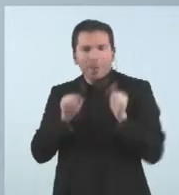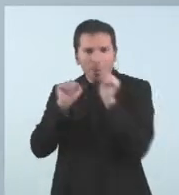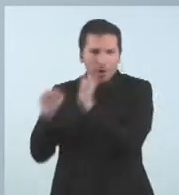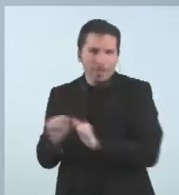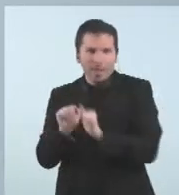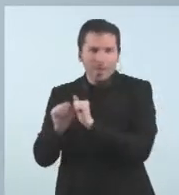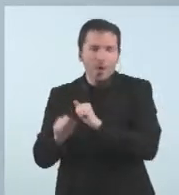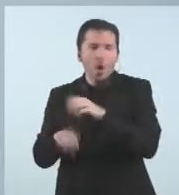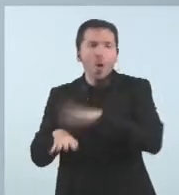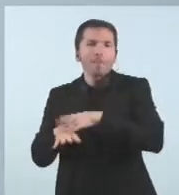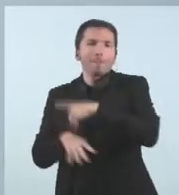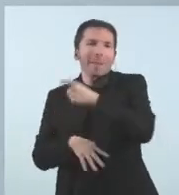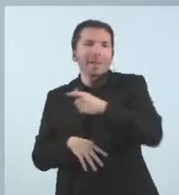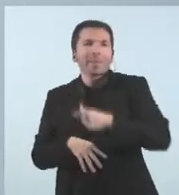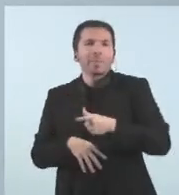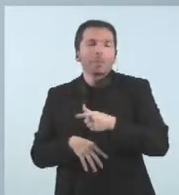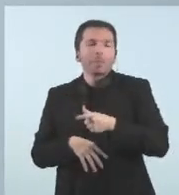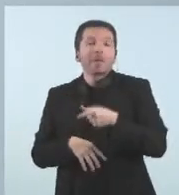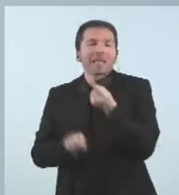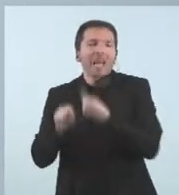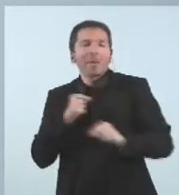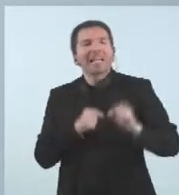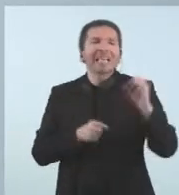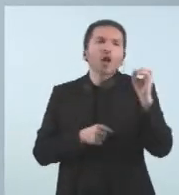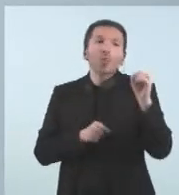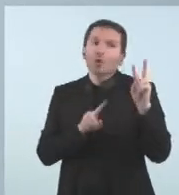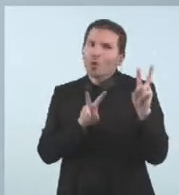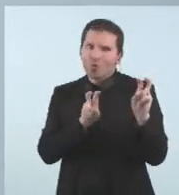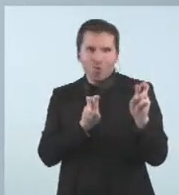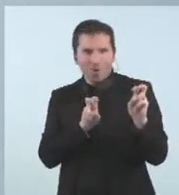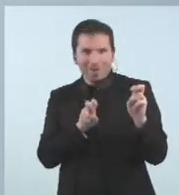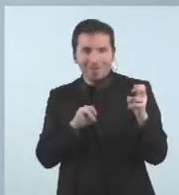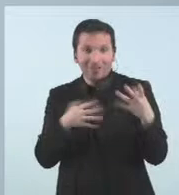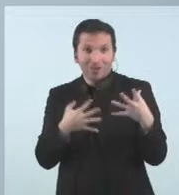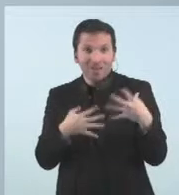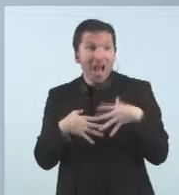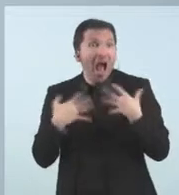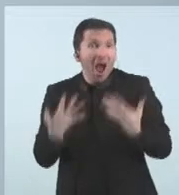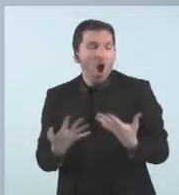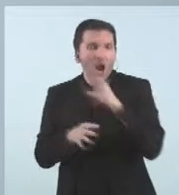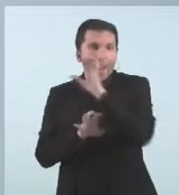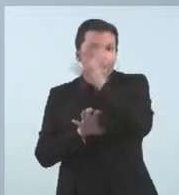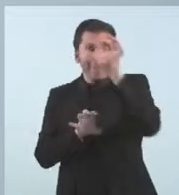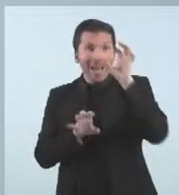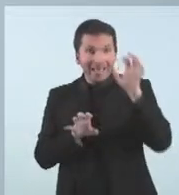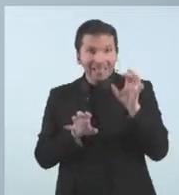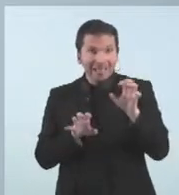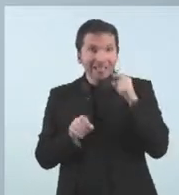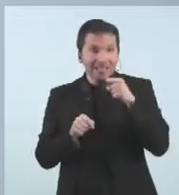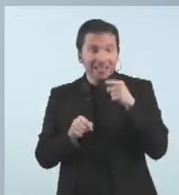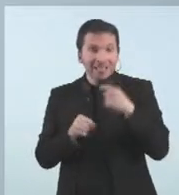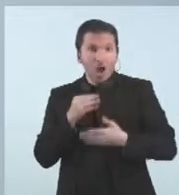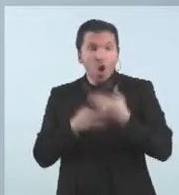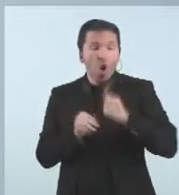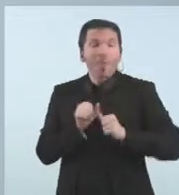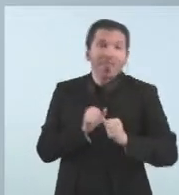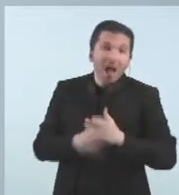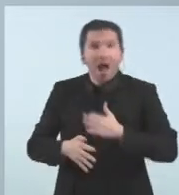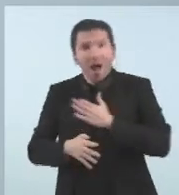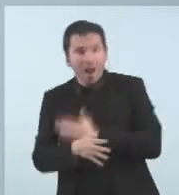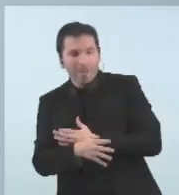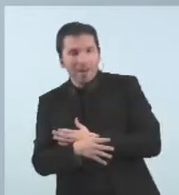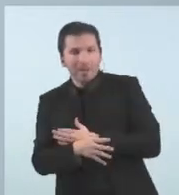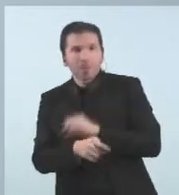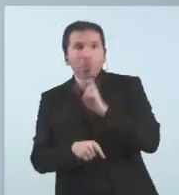és a dir Omicron és molt nou i encara els països no tenen els que han començat abans no poden informar d'un